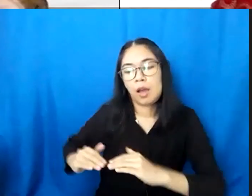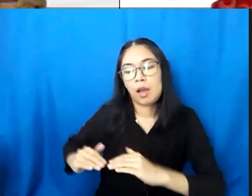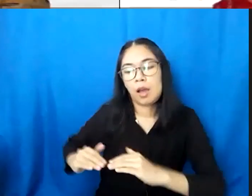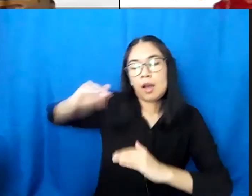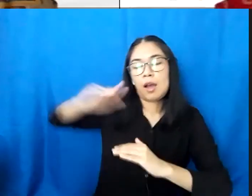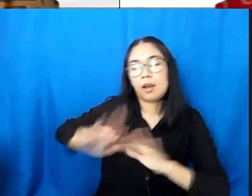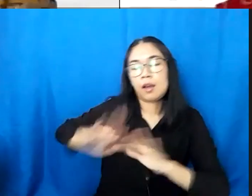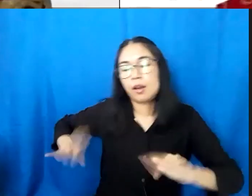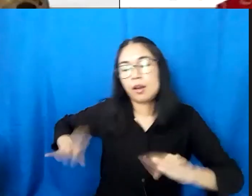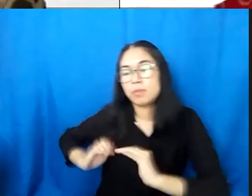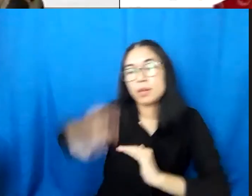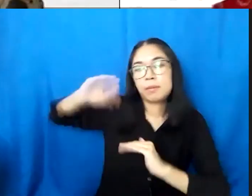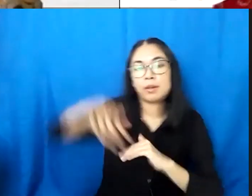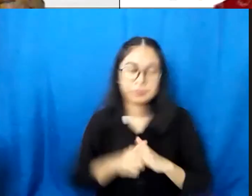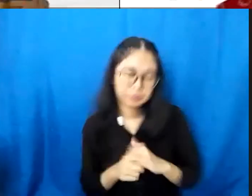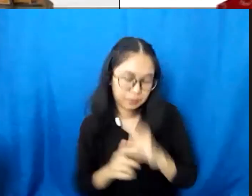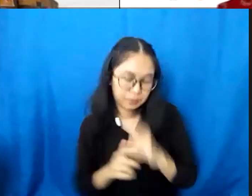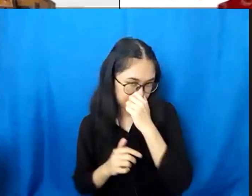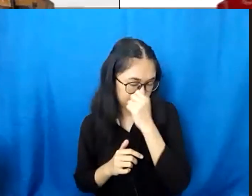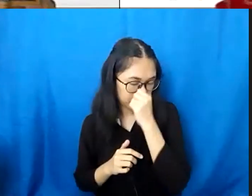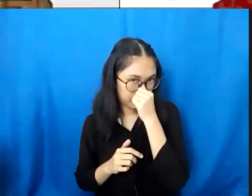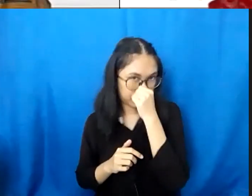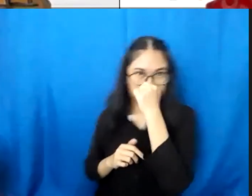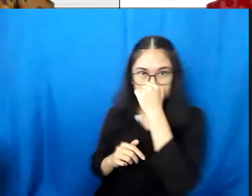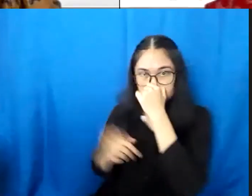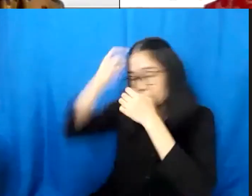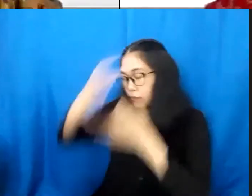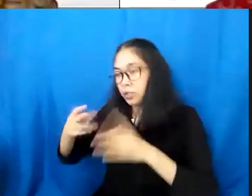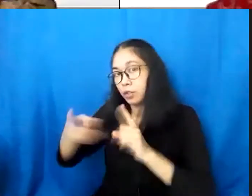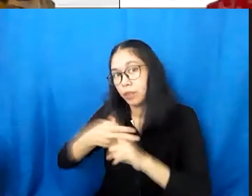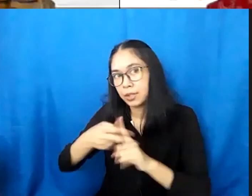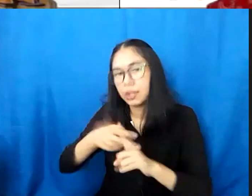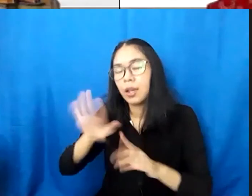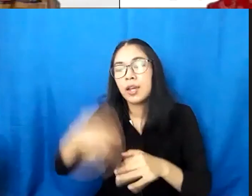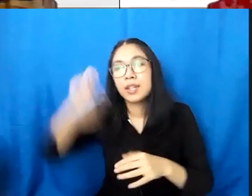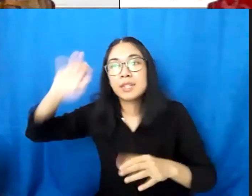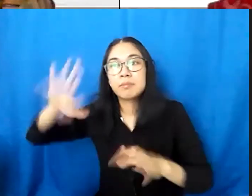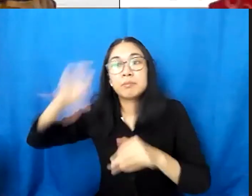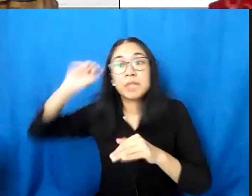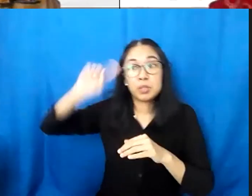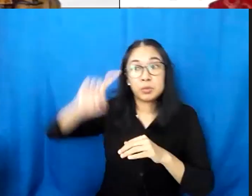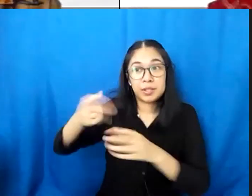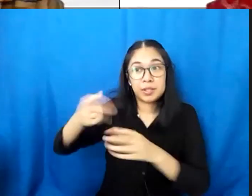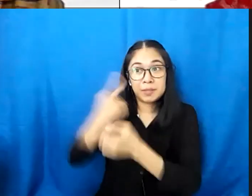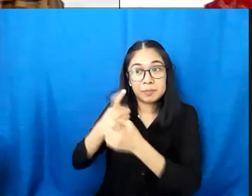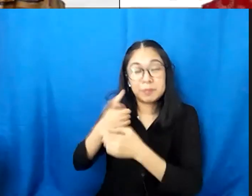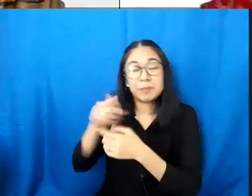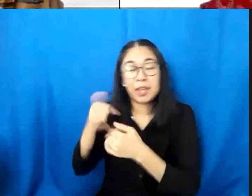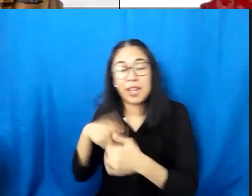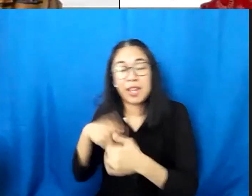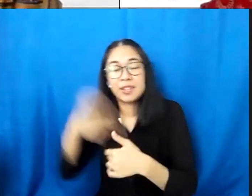terima kasih terima kasih Pak Prima nanti tolong diingatkan ketanyaannya tapi saya jawab dulu sebetulnya